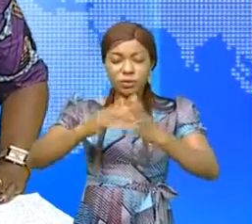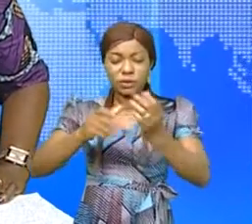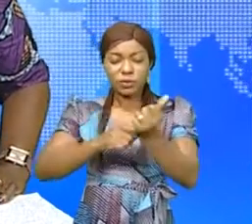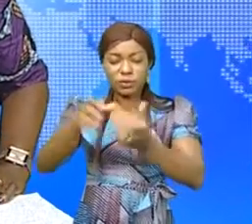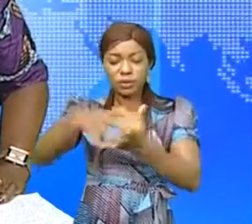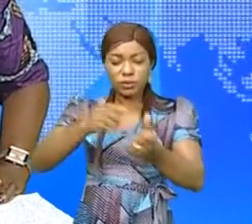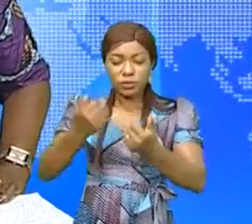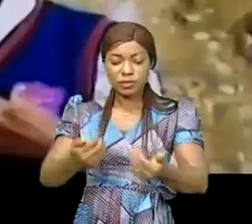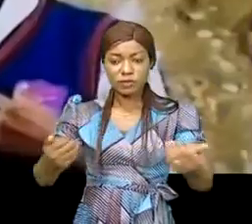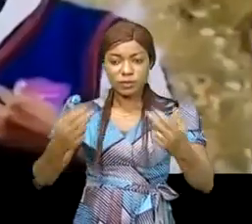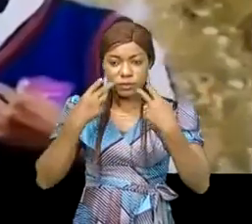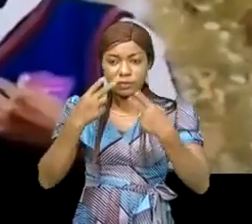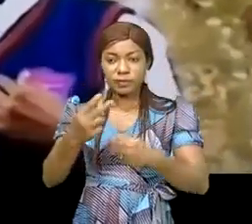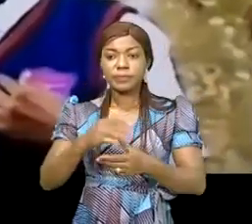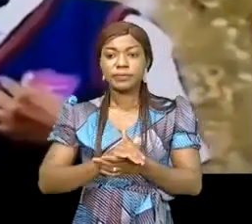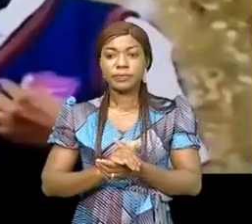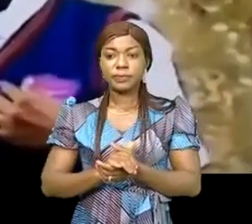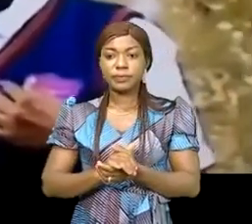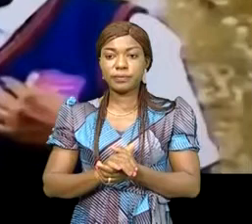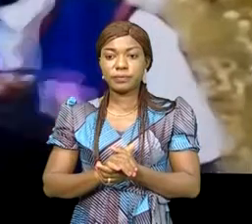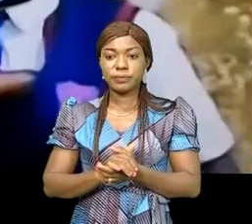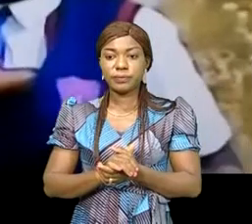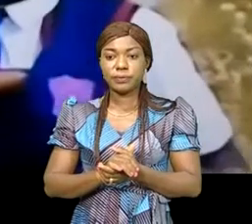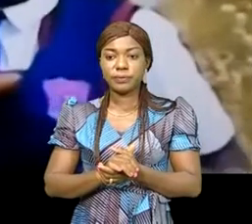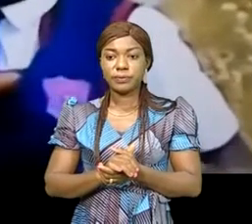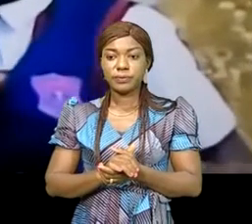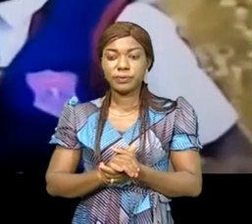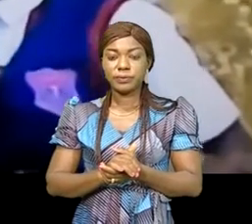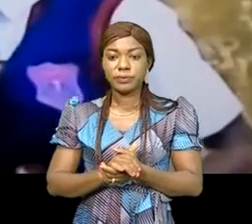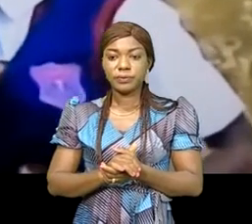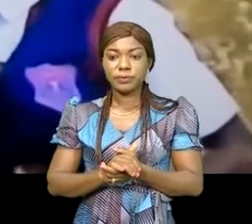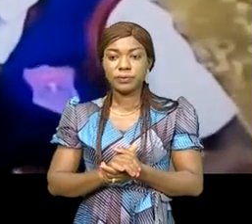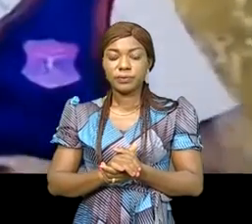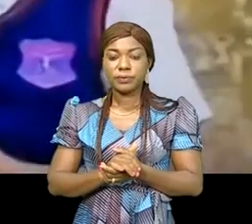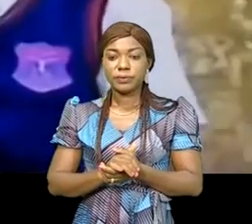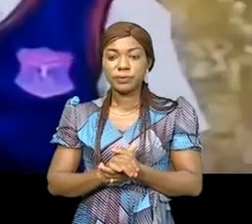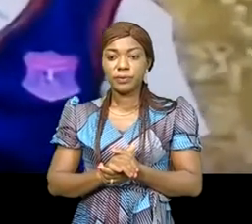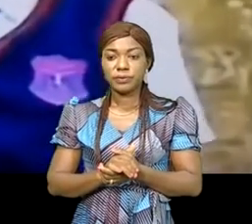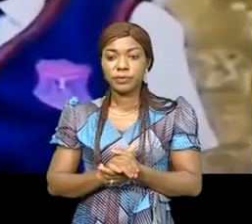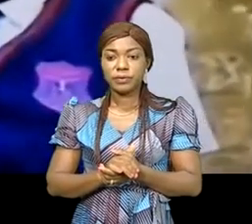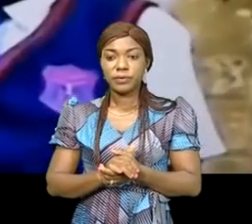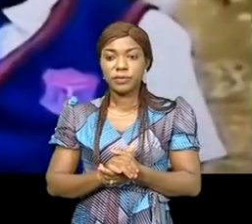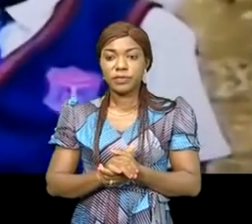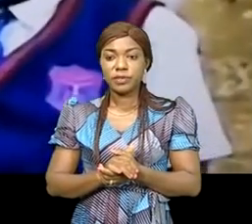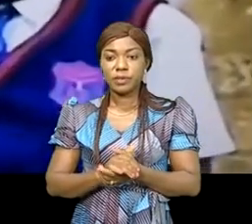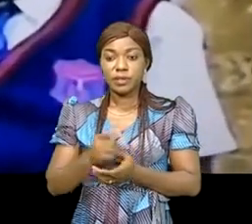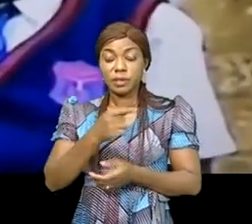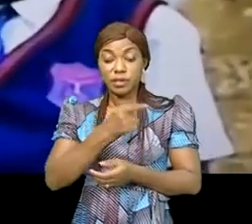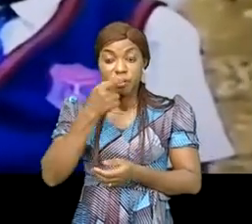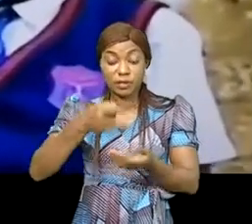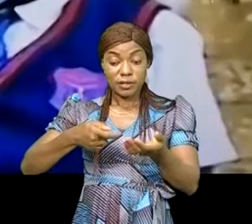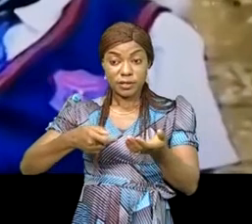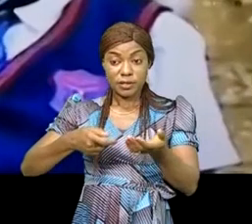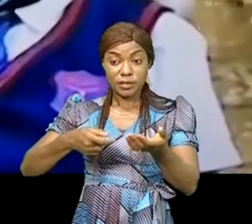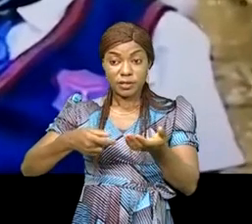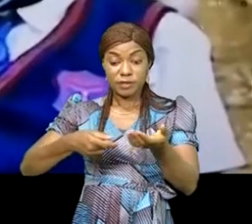Suivez. Merci beaucoup. Et pour finir, ça c'est juste un flash que je vais